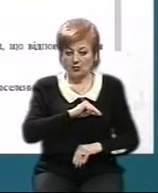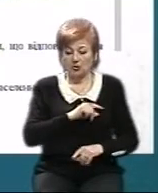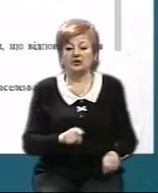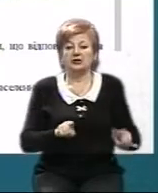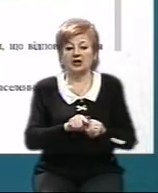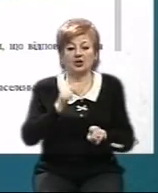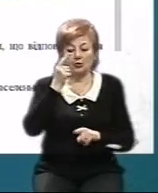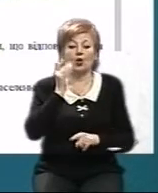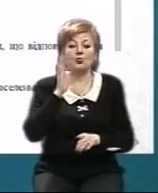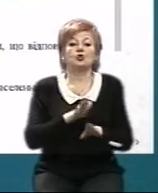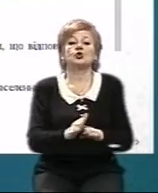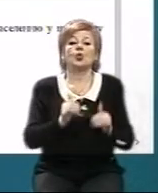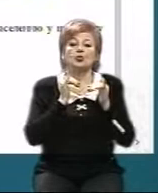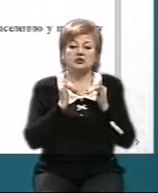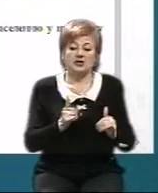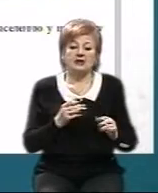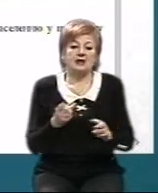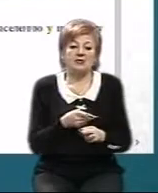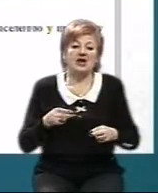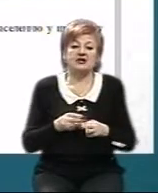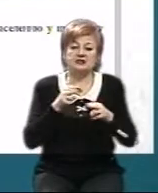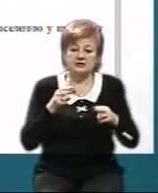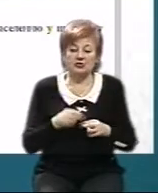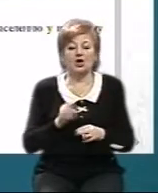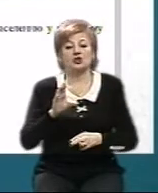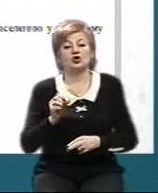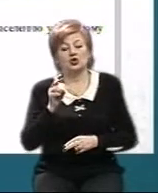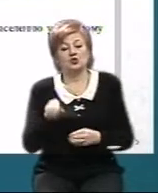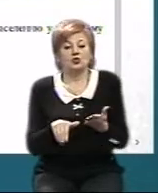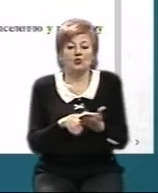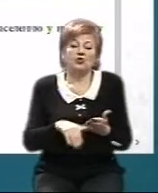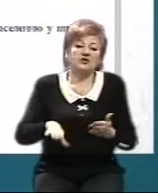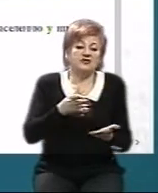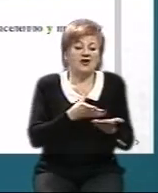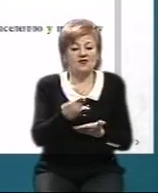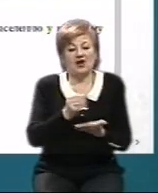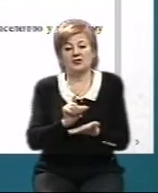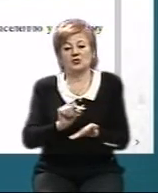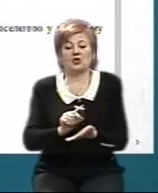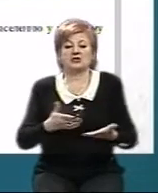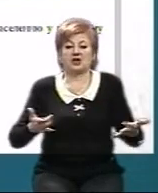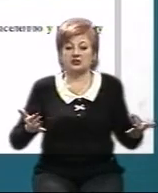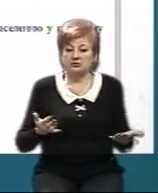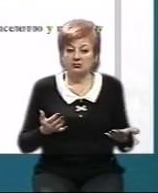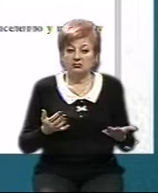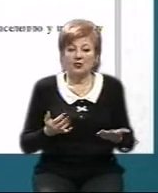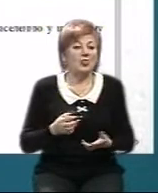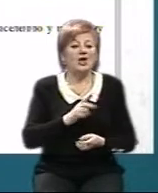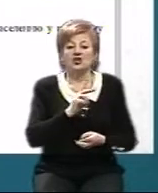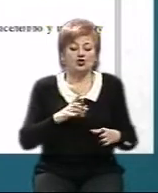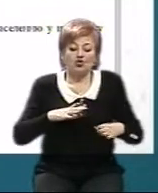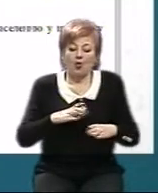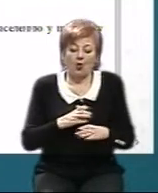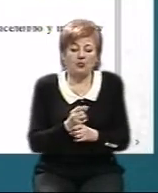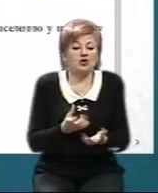чином буде забезпечено безперебійне надання соціальної допомоги та усіх виплат населенню у штатному режимі. Жодних обмежень